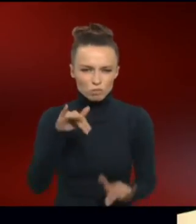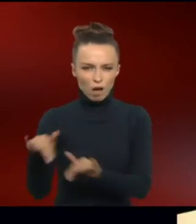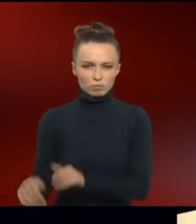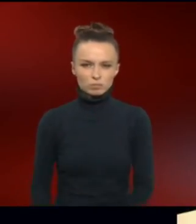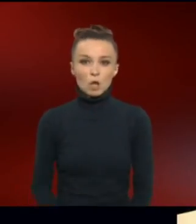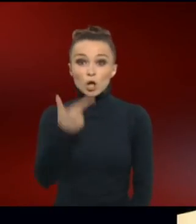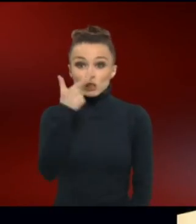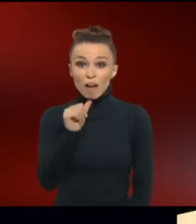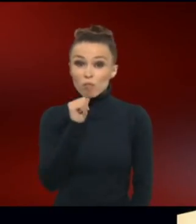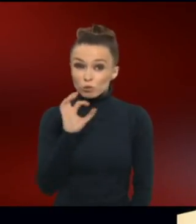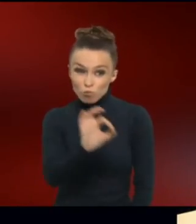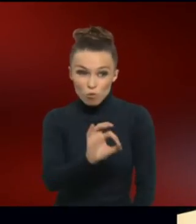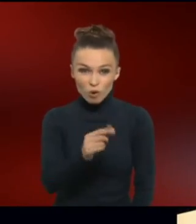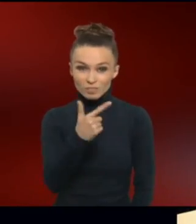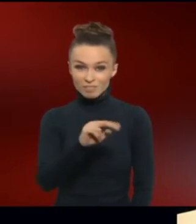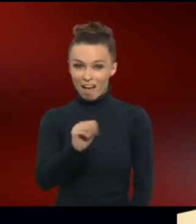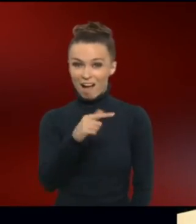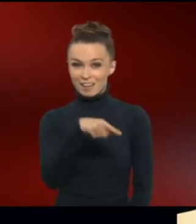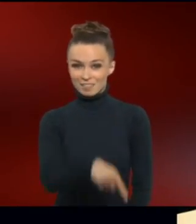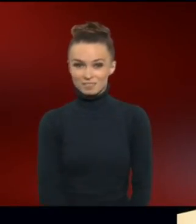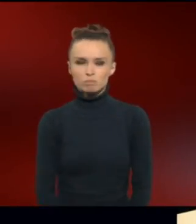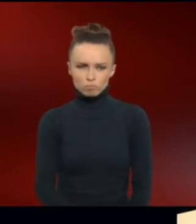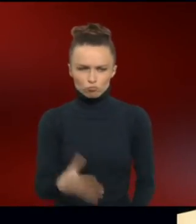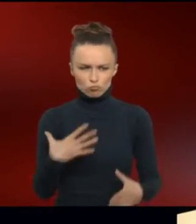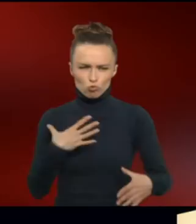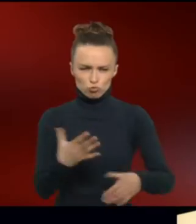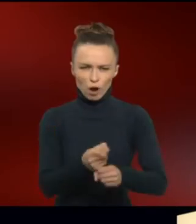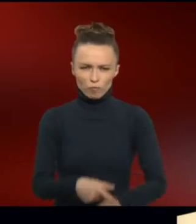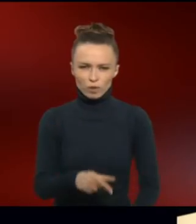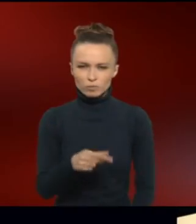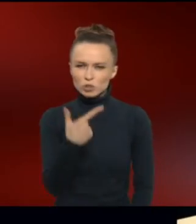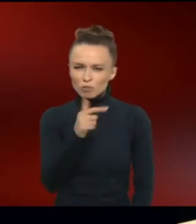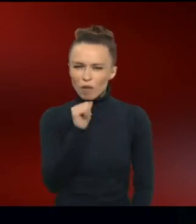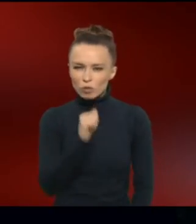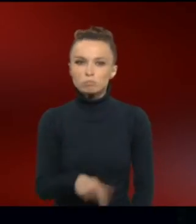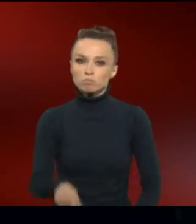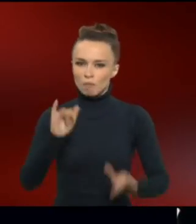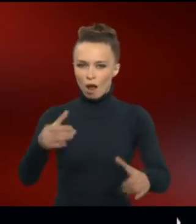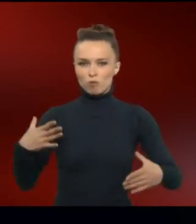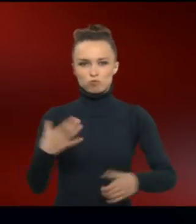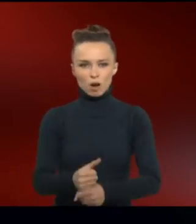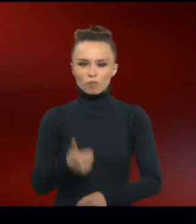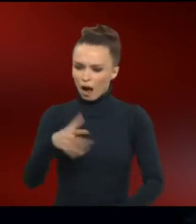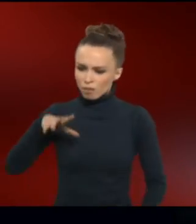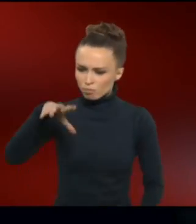Zwei Nüsse von Nahat. Nahat. Zwei Nüsse. Das schaffen wir. Ja, er schafft es. Mit einem Griff.